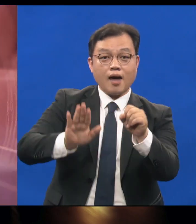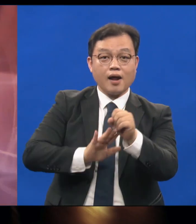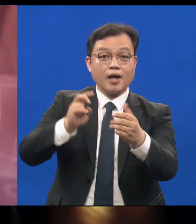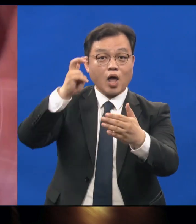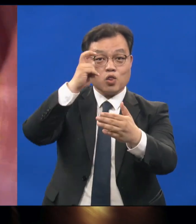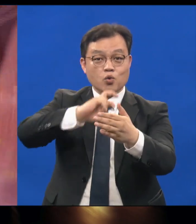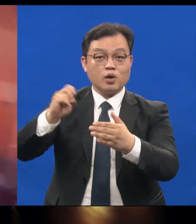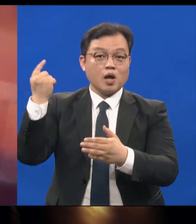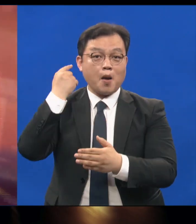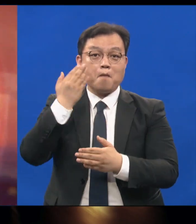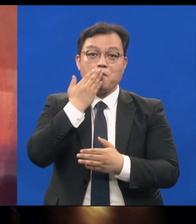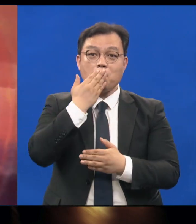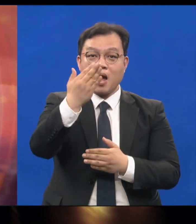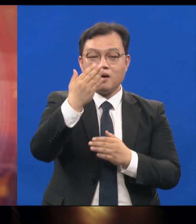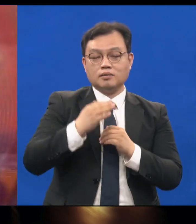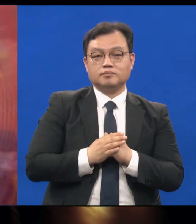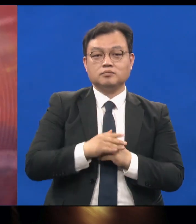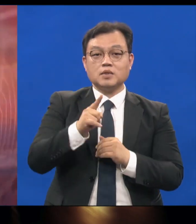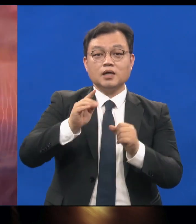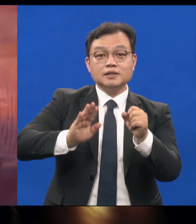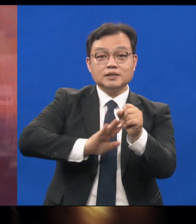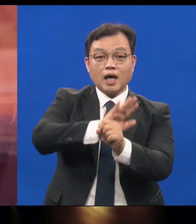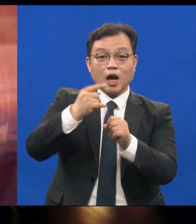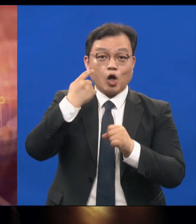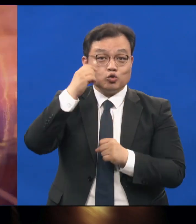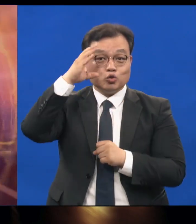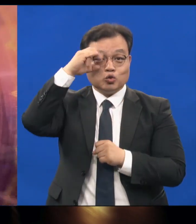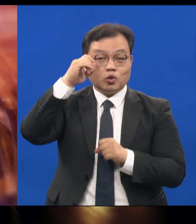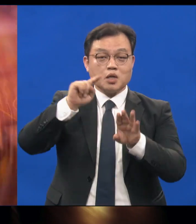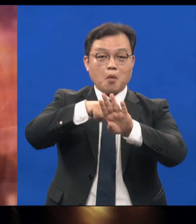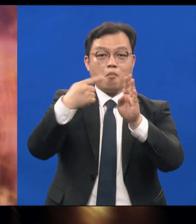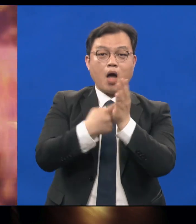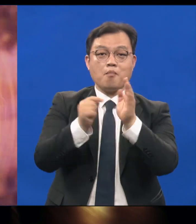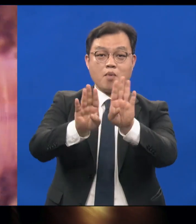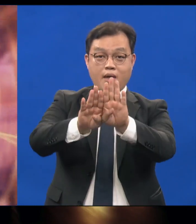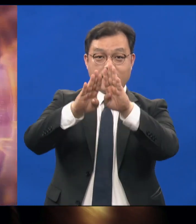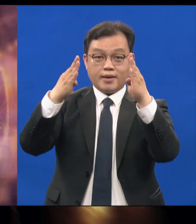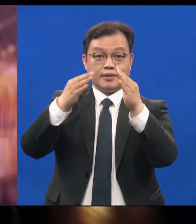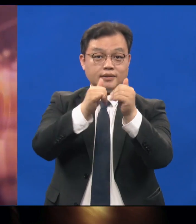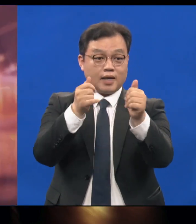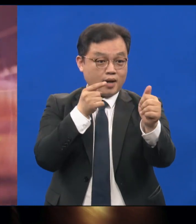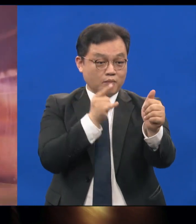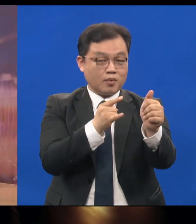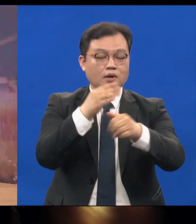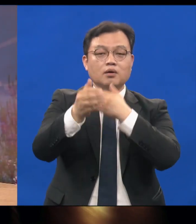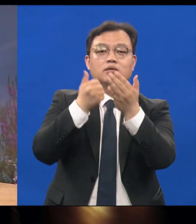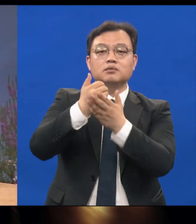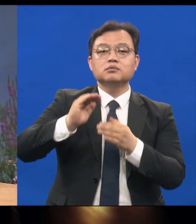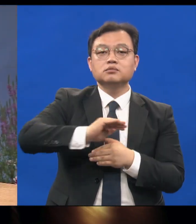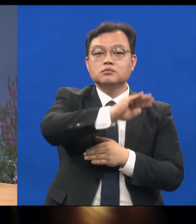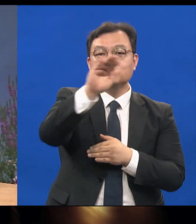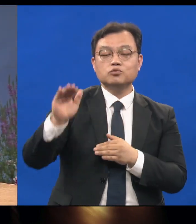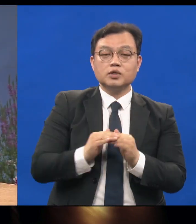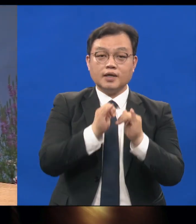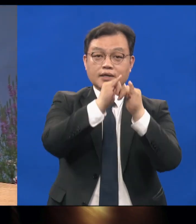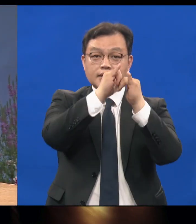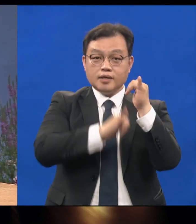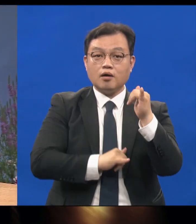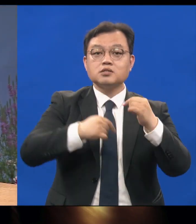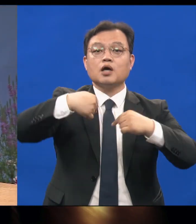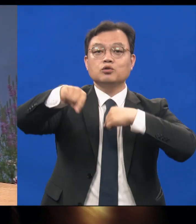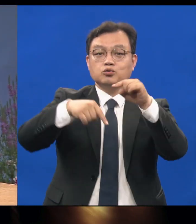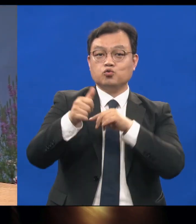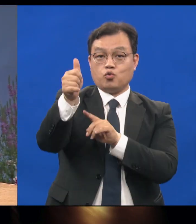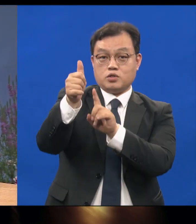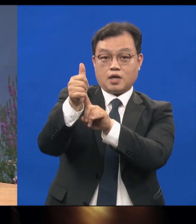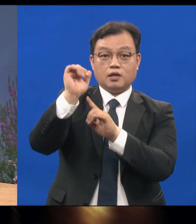그 사랑의 눈동자에 마음이 열린 사람에게는 하나님이 우리 인생의 역사의 주권자